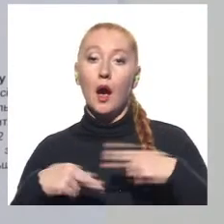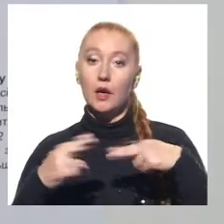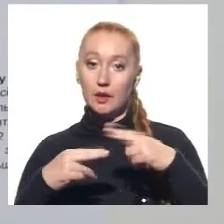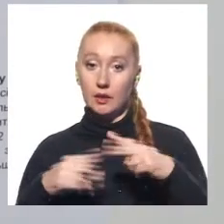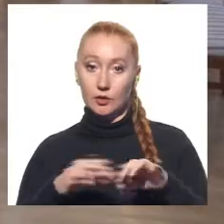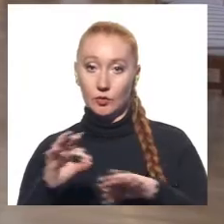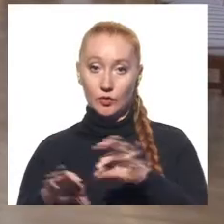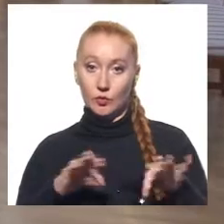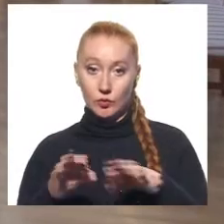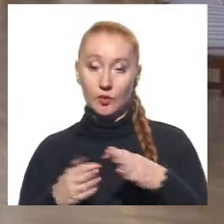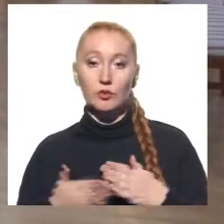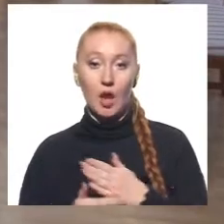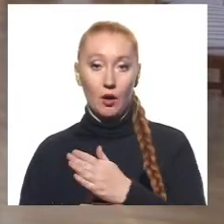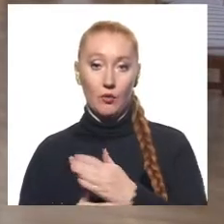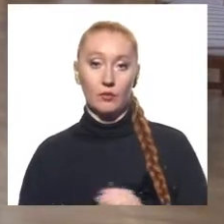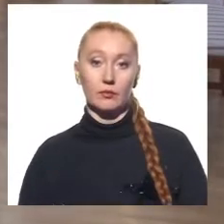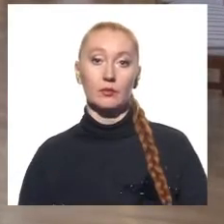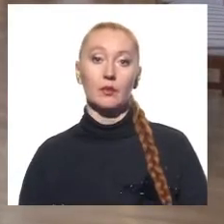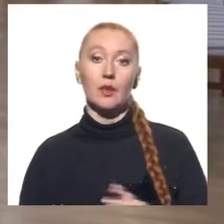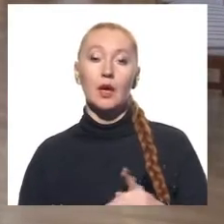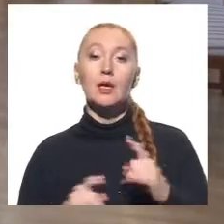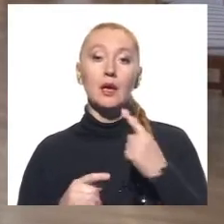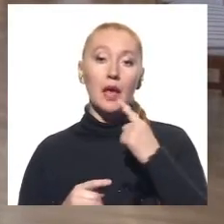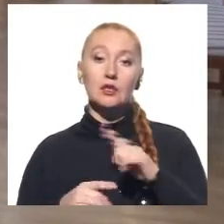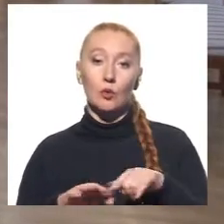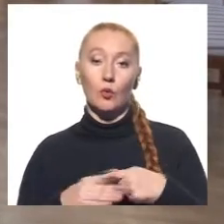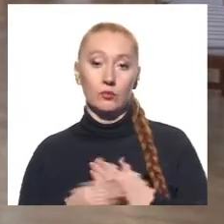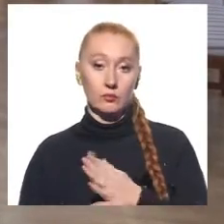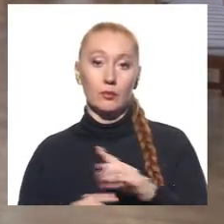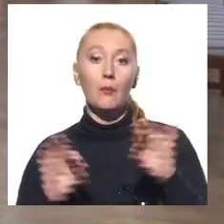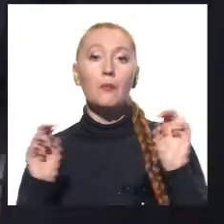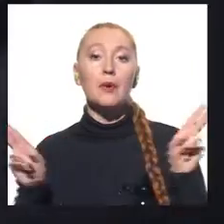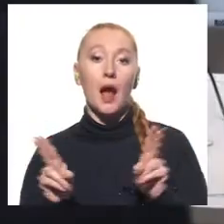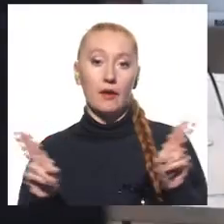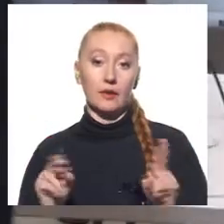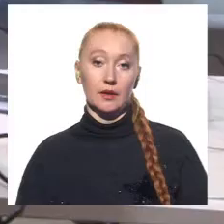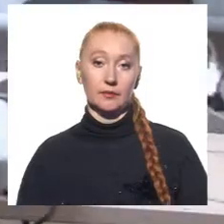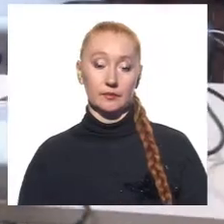шляхом, архітектурним рівням.